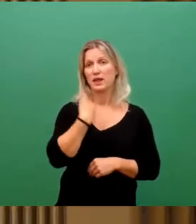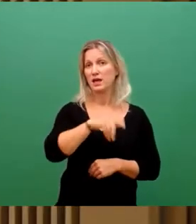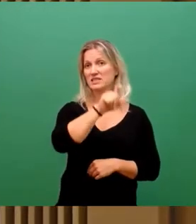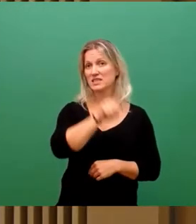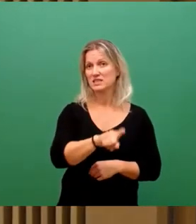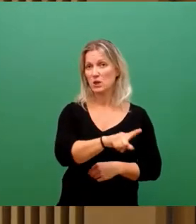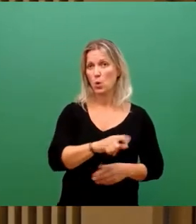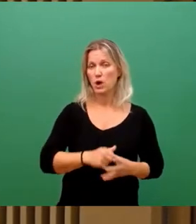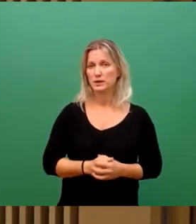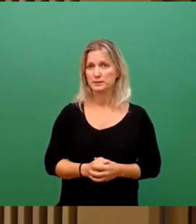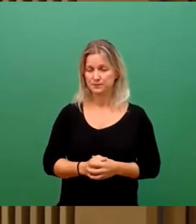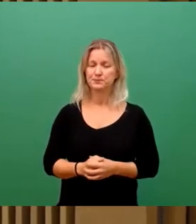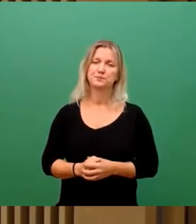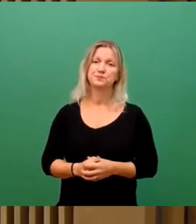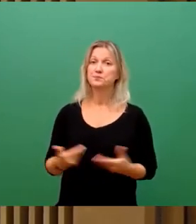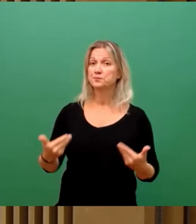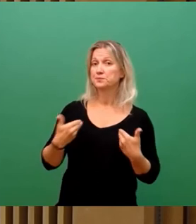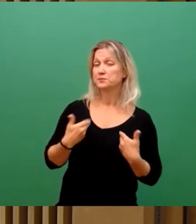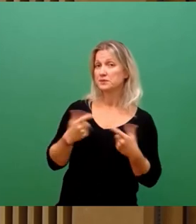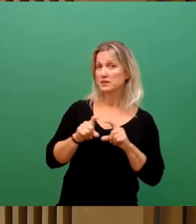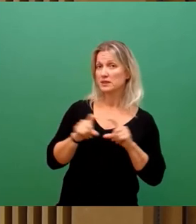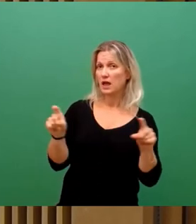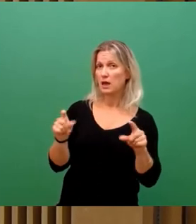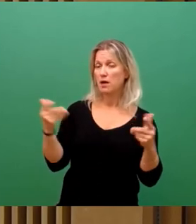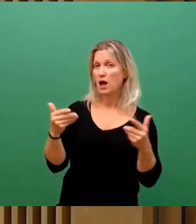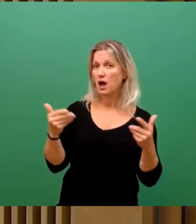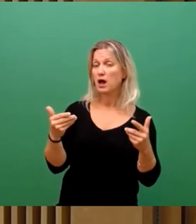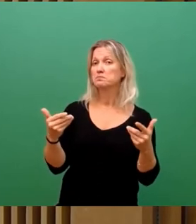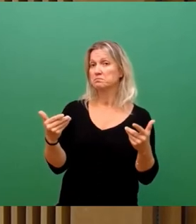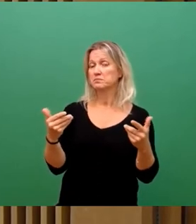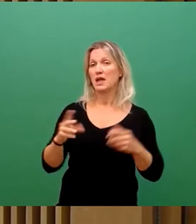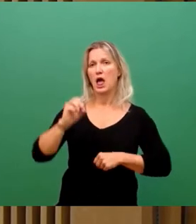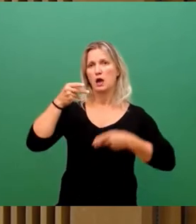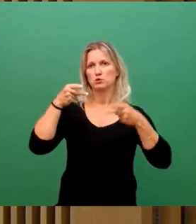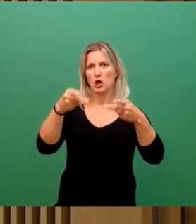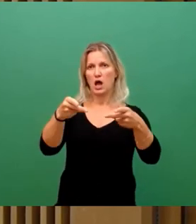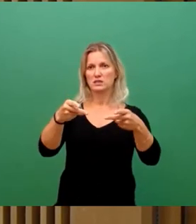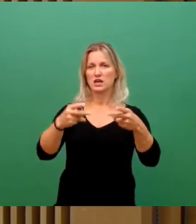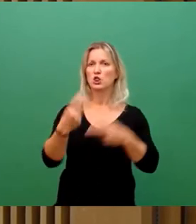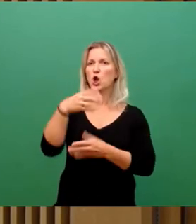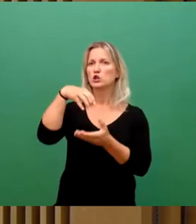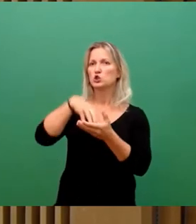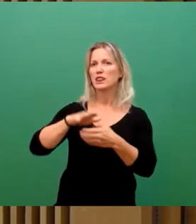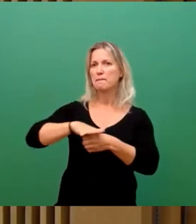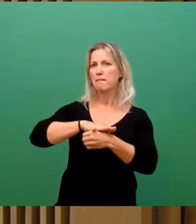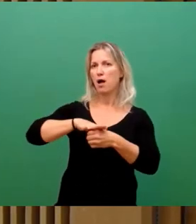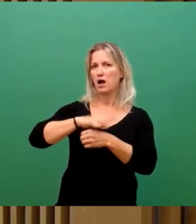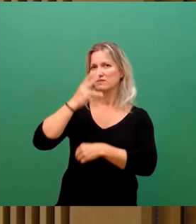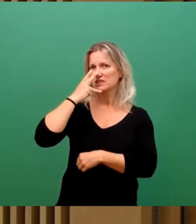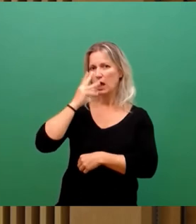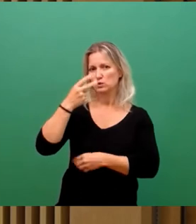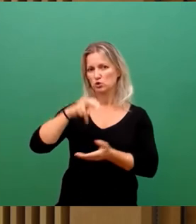Ja, bei mir geht es bei der Frage um den Zustand der Hauptstraße des Neustadermarktes, ein Stück weit des